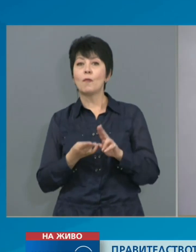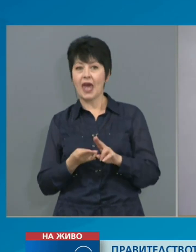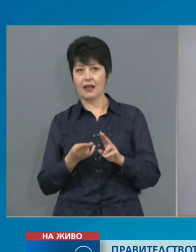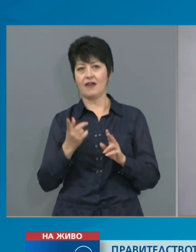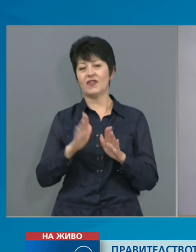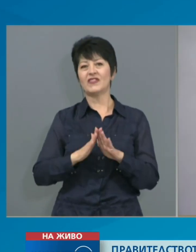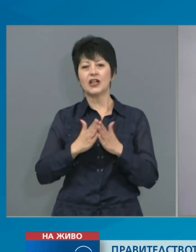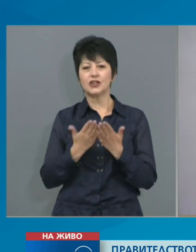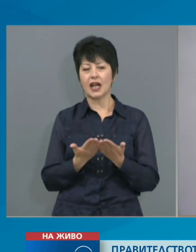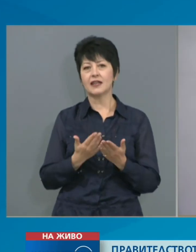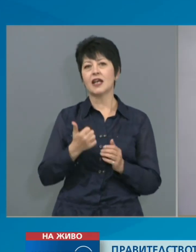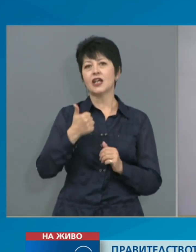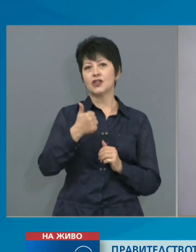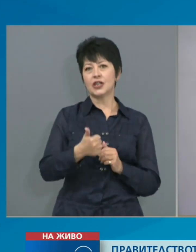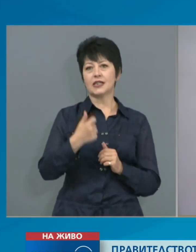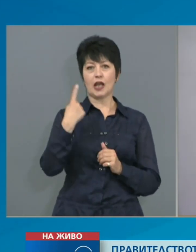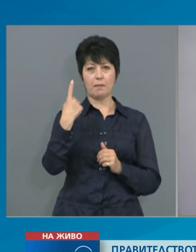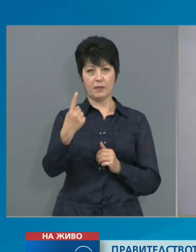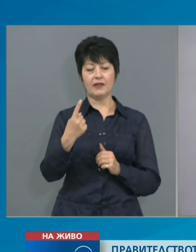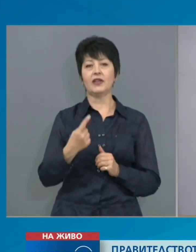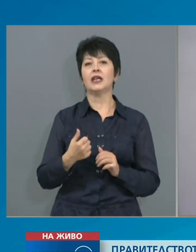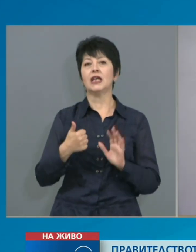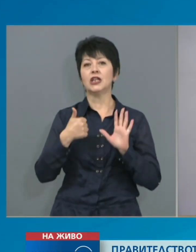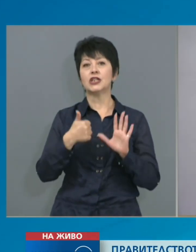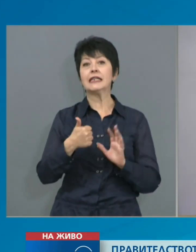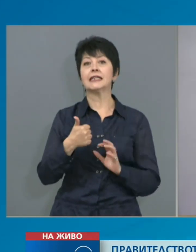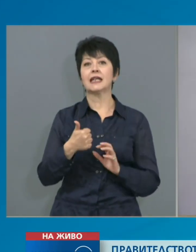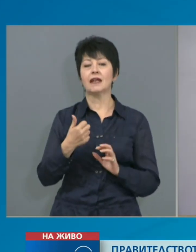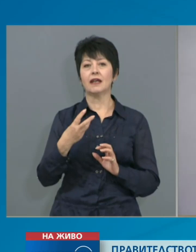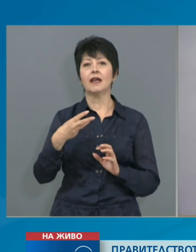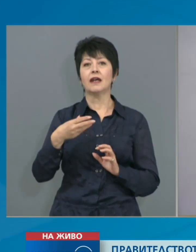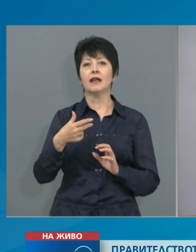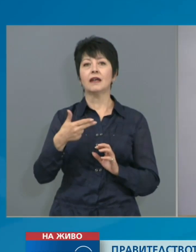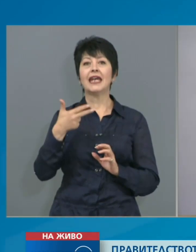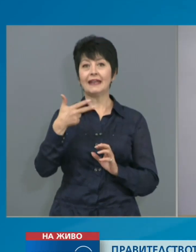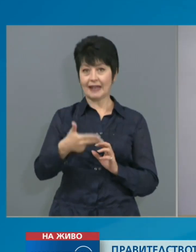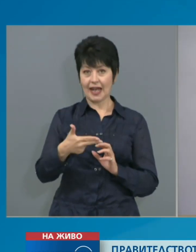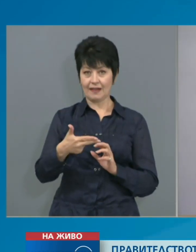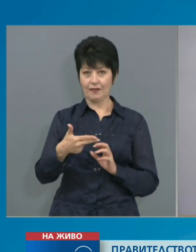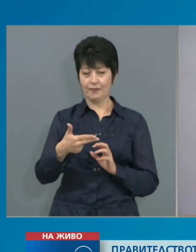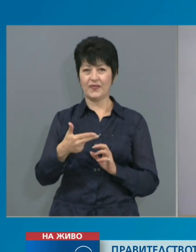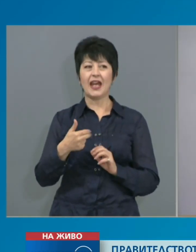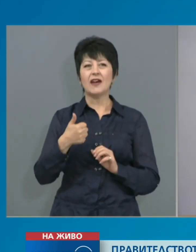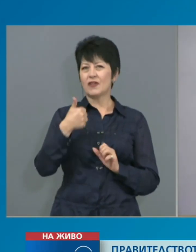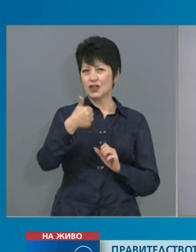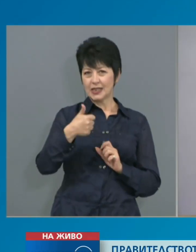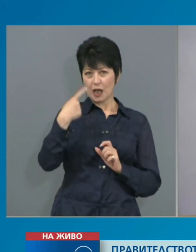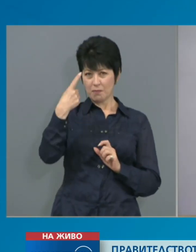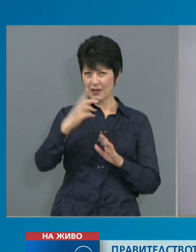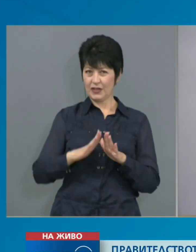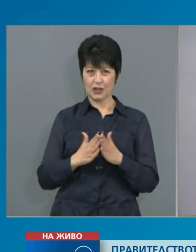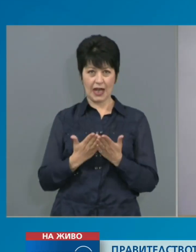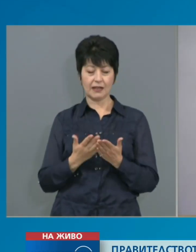-63 от Закона за здравето. В член 61 се прави